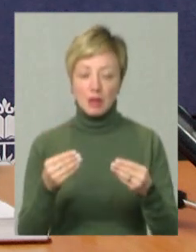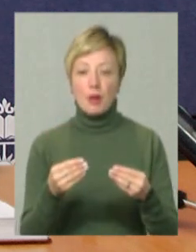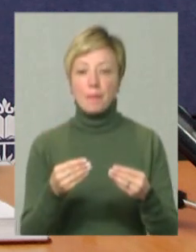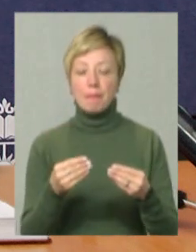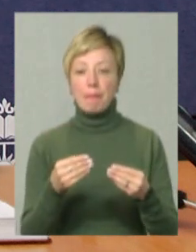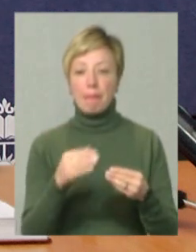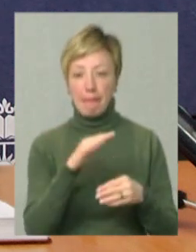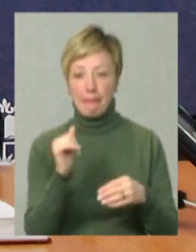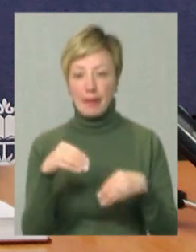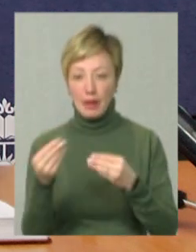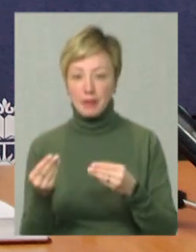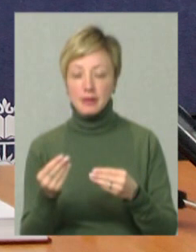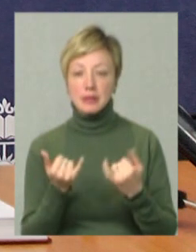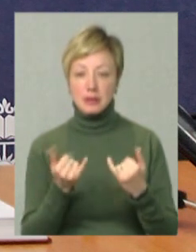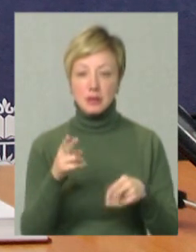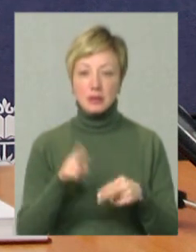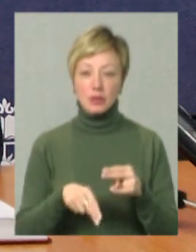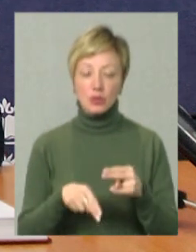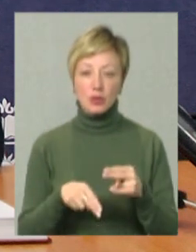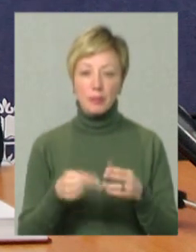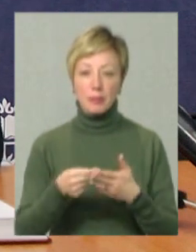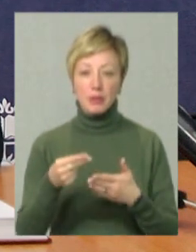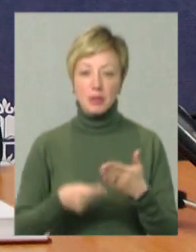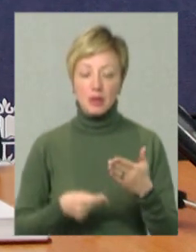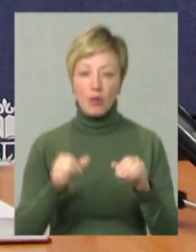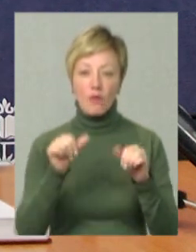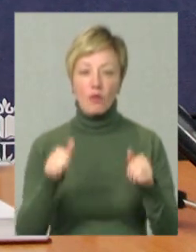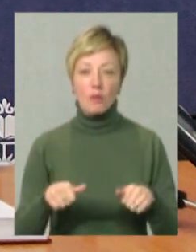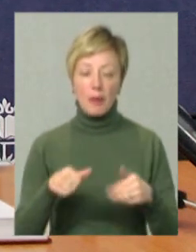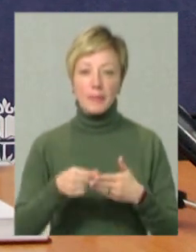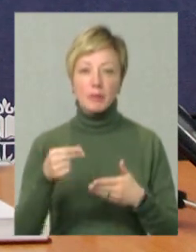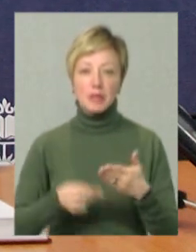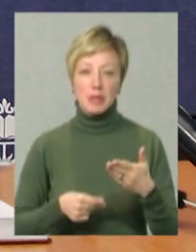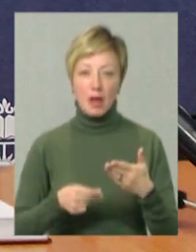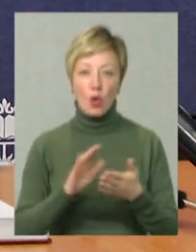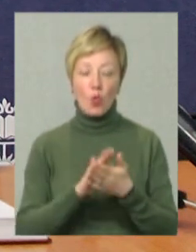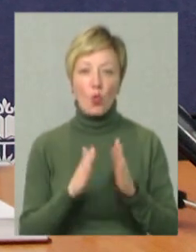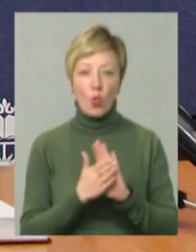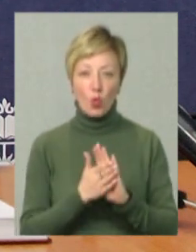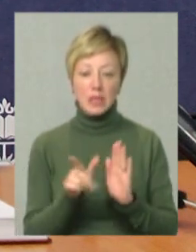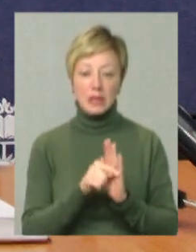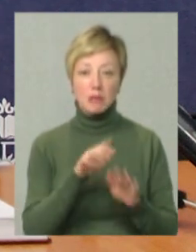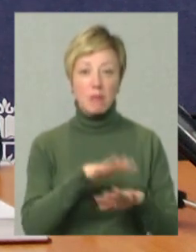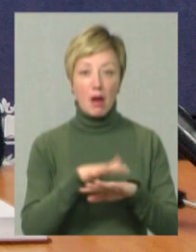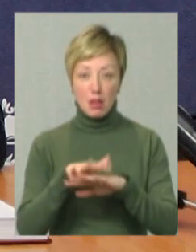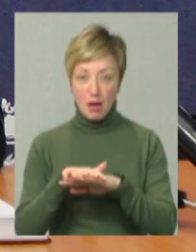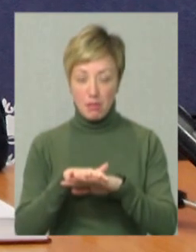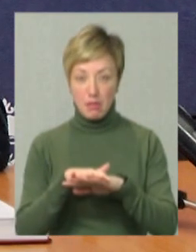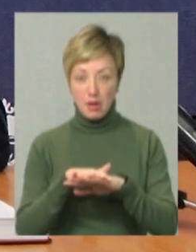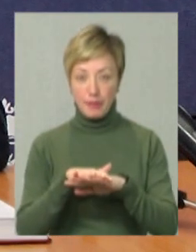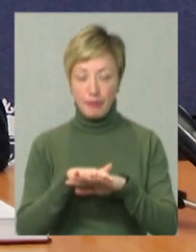Наразі закінчується підписання, оформлення і підписання угод з банками